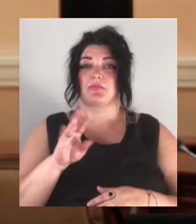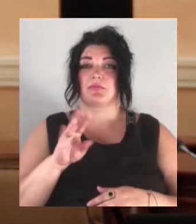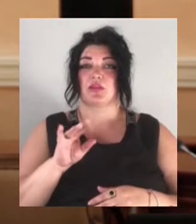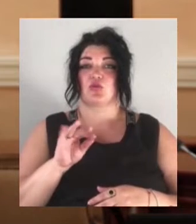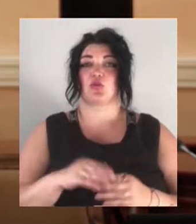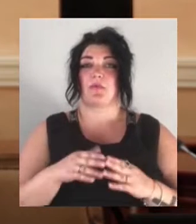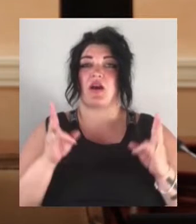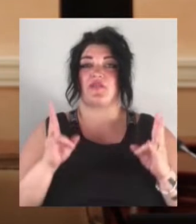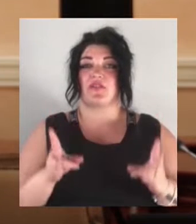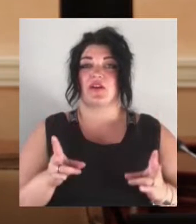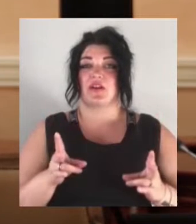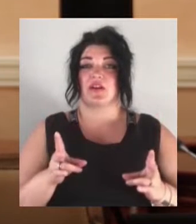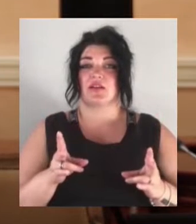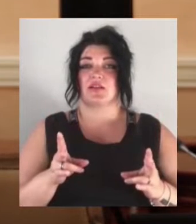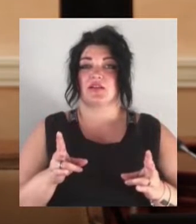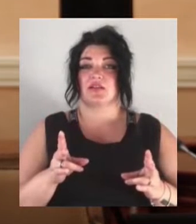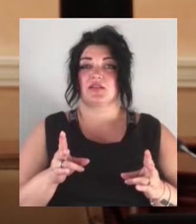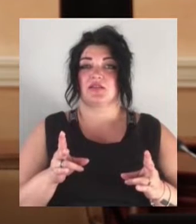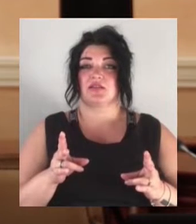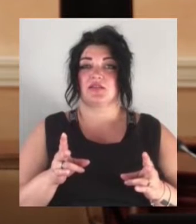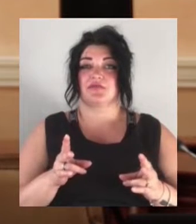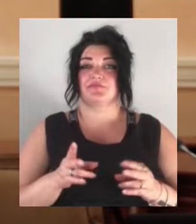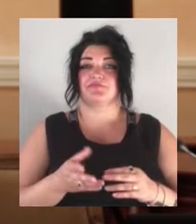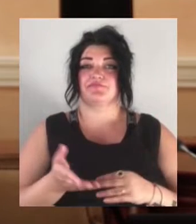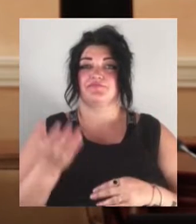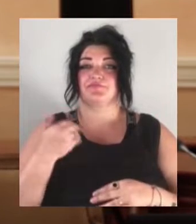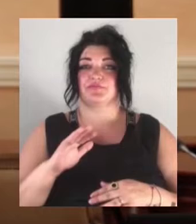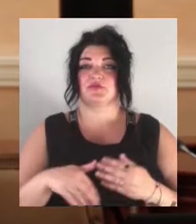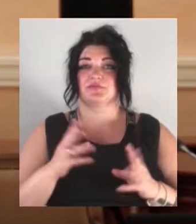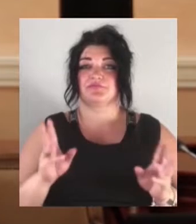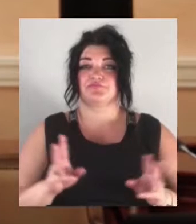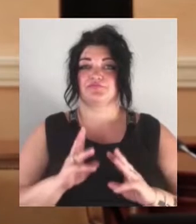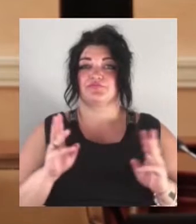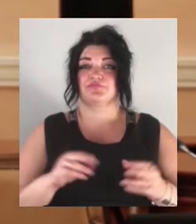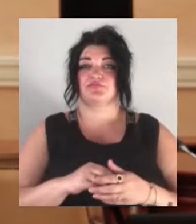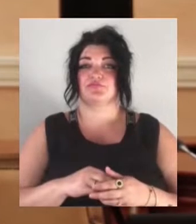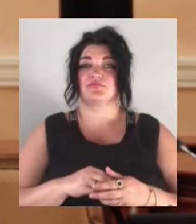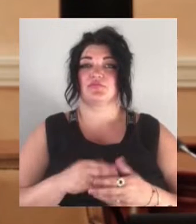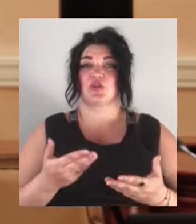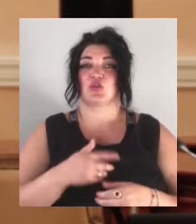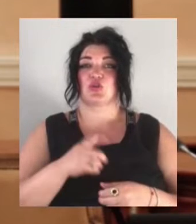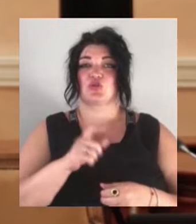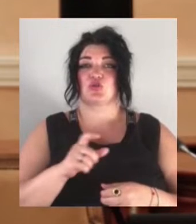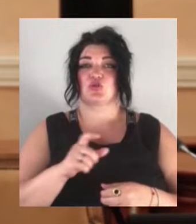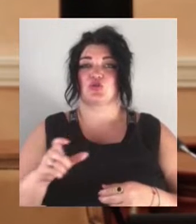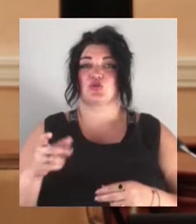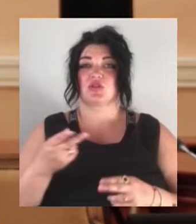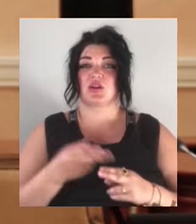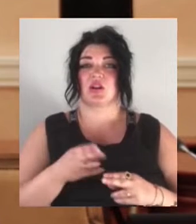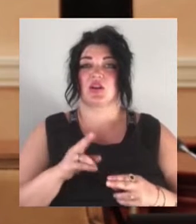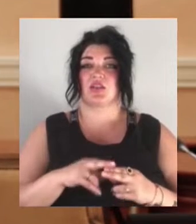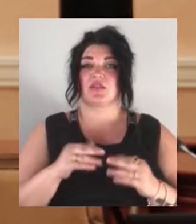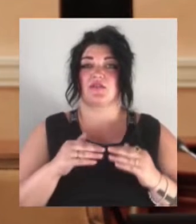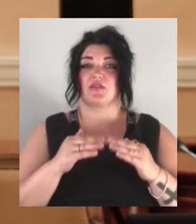ніж на 70% в Росії. Ми відселили всіх жителів цього будинку. Ми ведемо